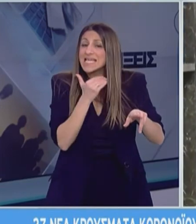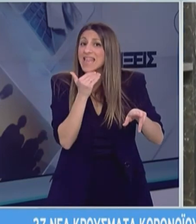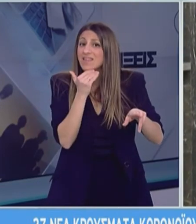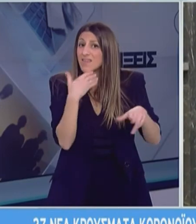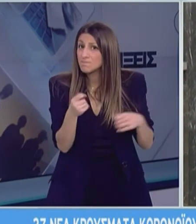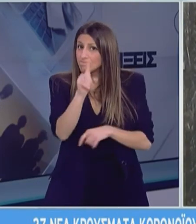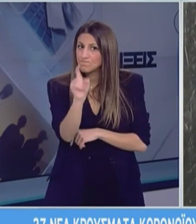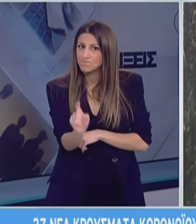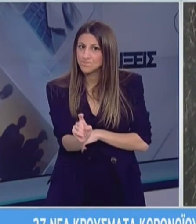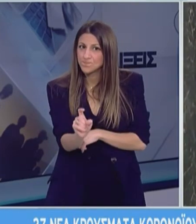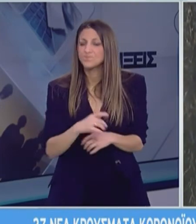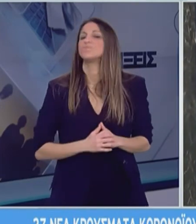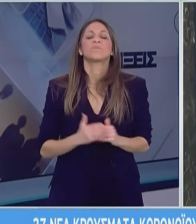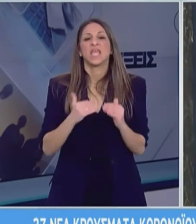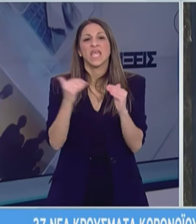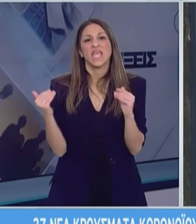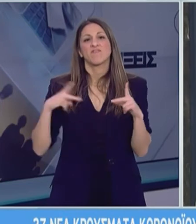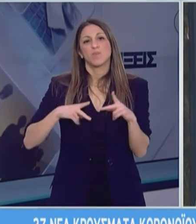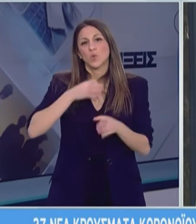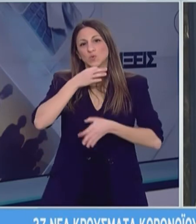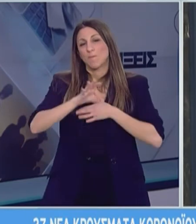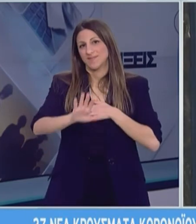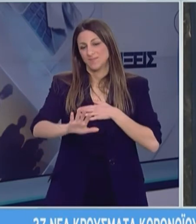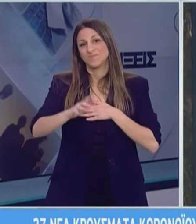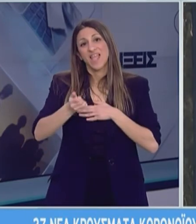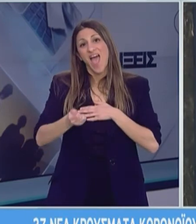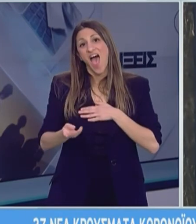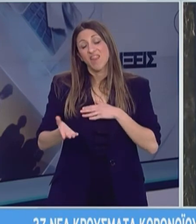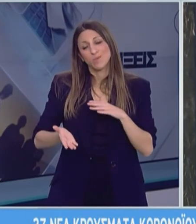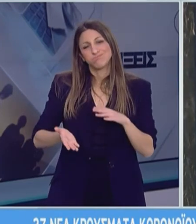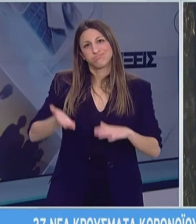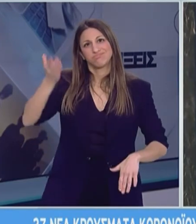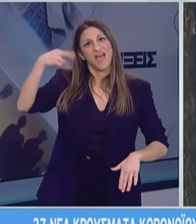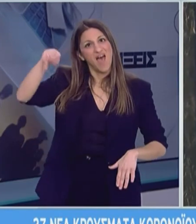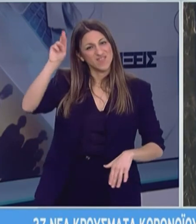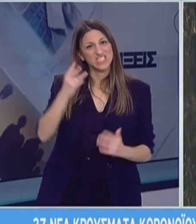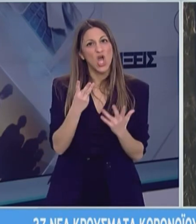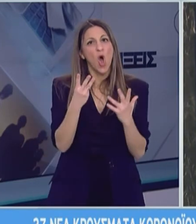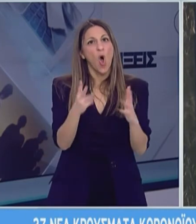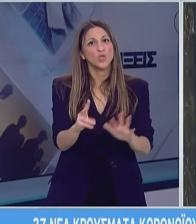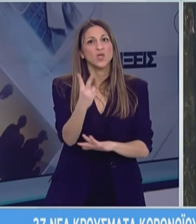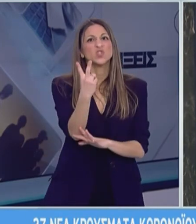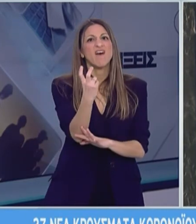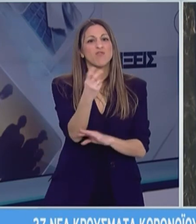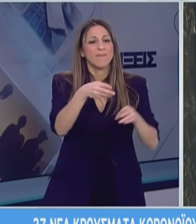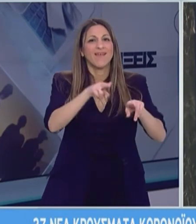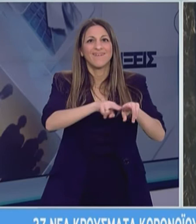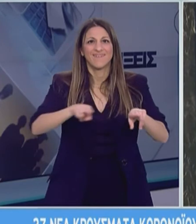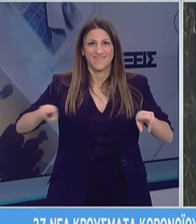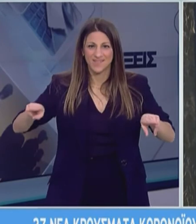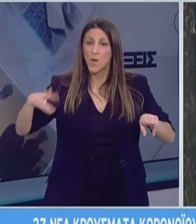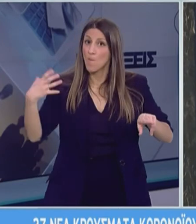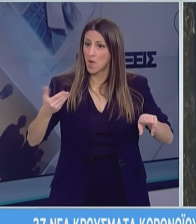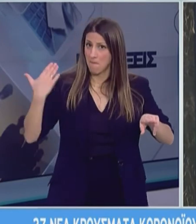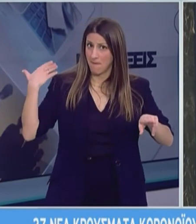Τα νούμερα αυτά είναι διαφορετικά σήμερα και είναι αυξημένα, είναι προς τα πάνω. Οι 870 κλίνες που είχαμε πριν λίγες μέρες στη